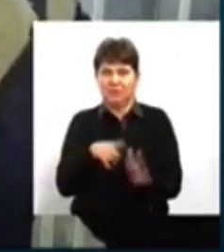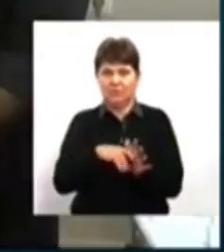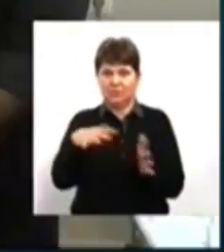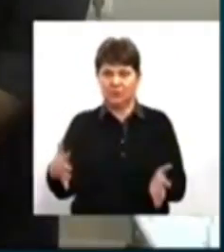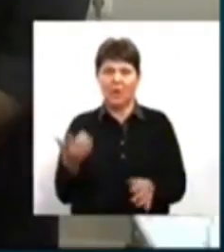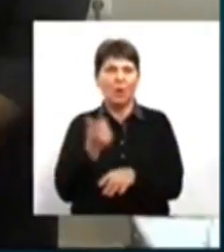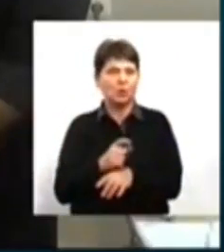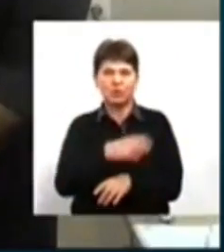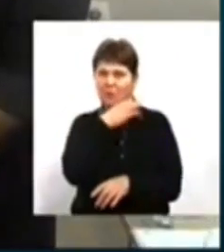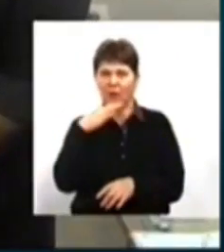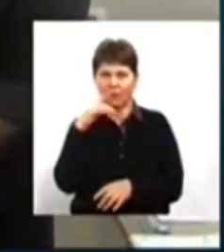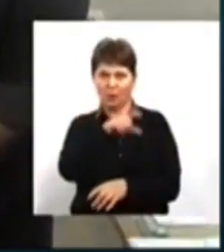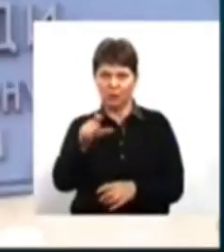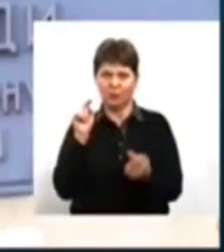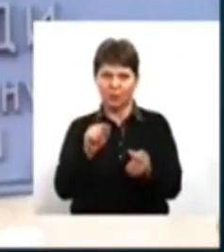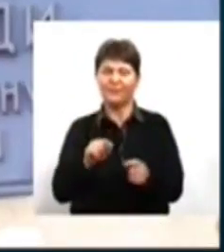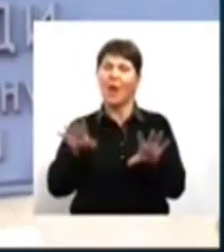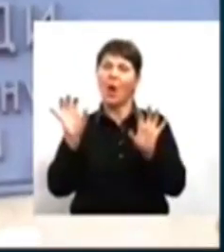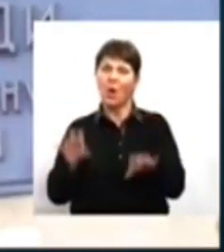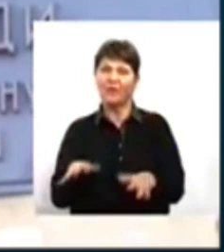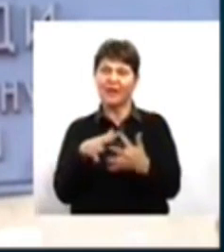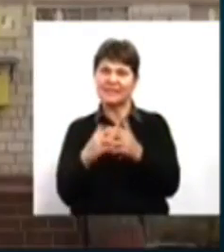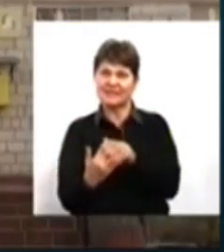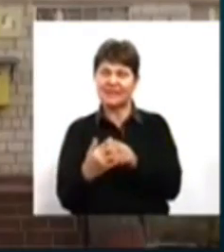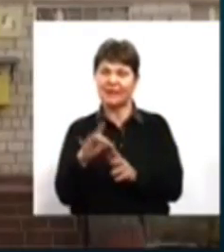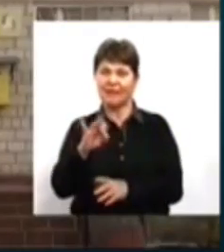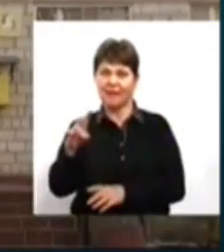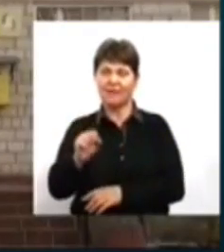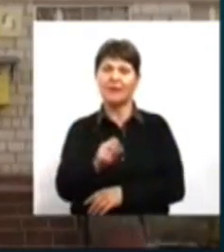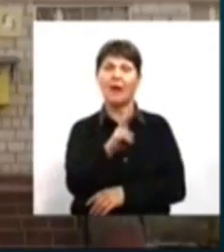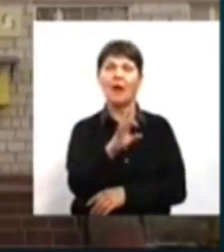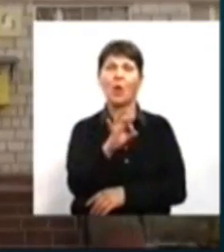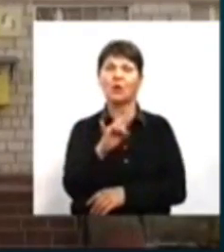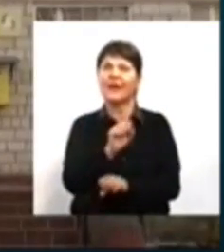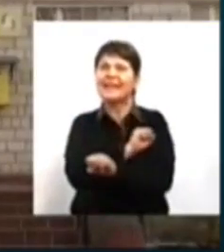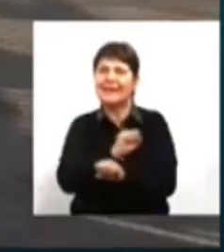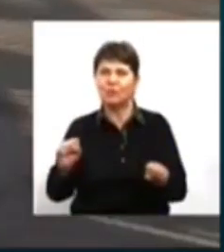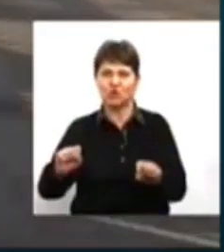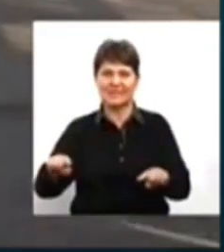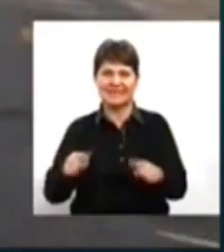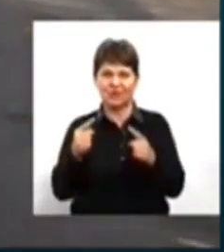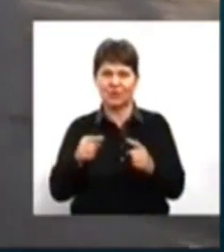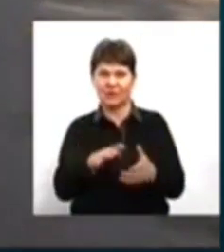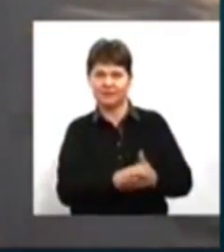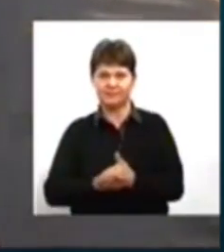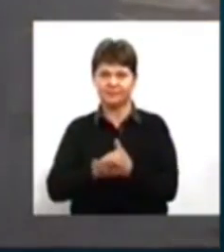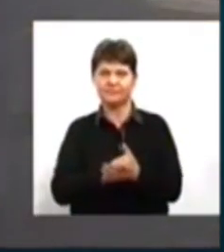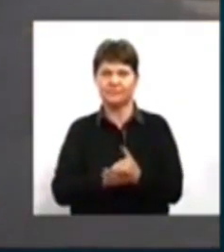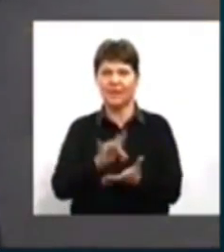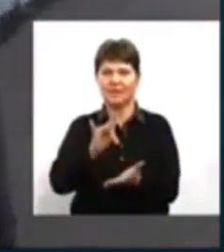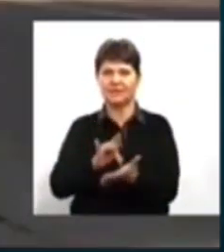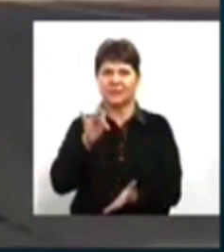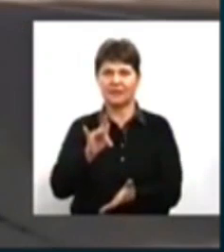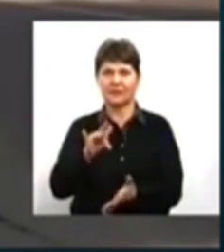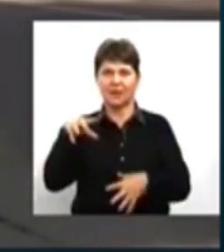людей проти. Голова Корделівської сілеради каже, що не можна наразі створити об'єднану територіальну громаду із центром в Корделівці. Бо з ними